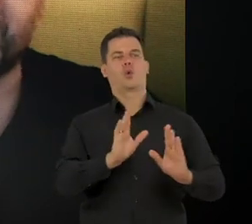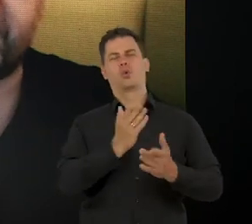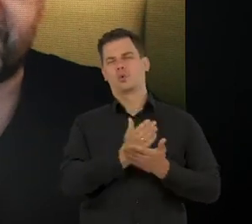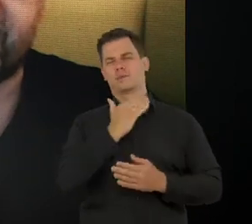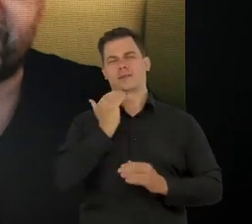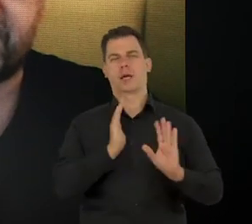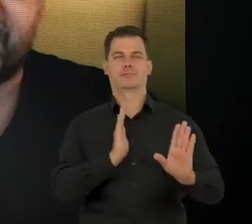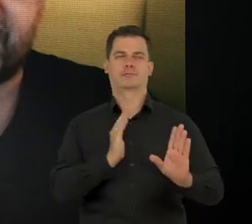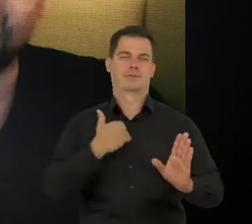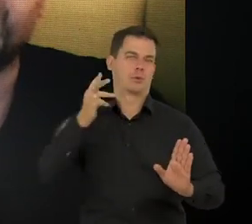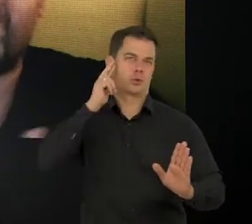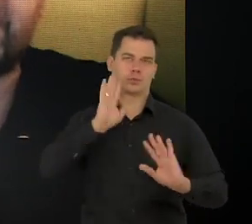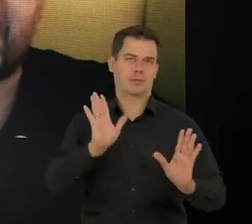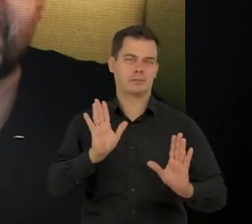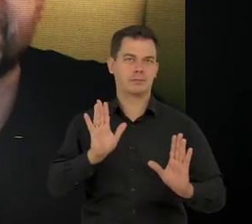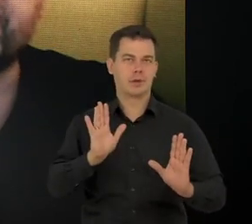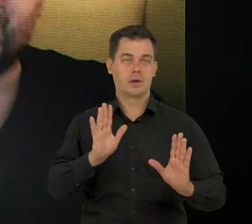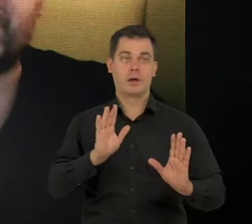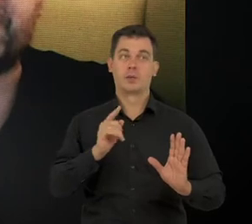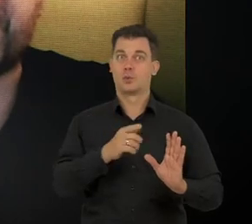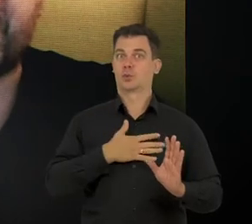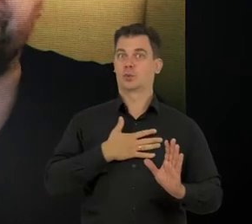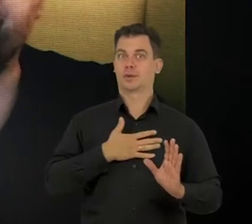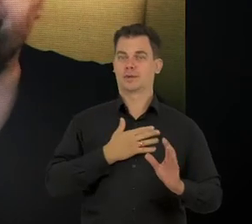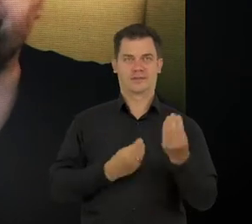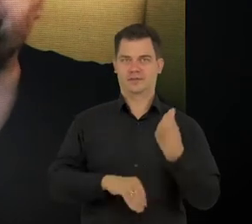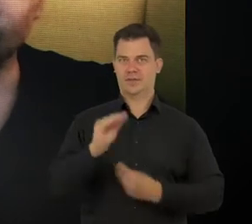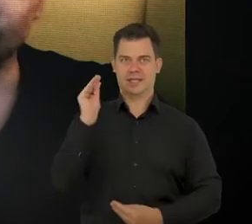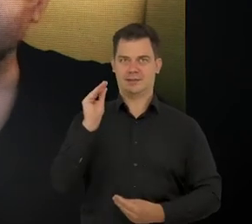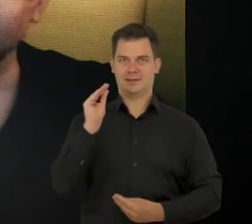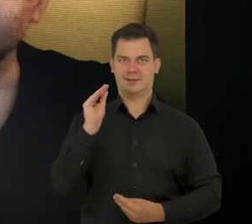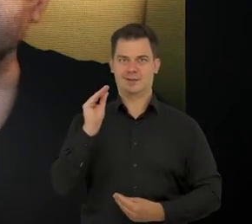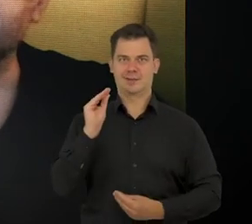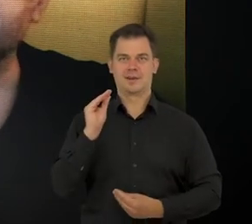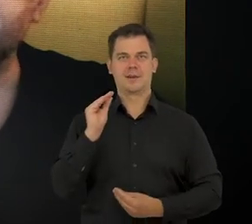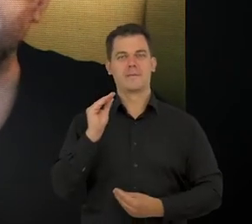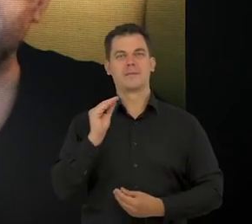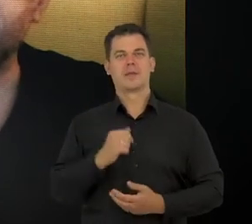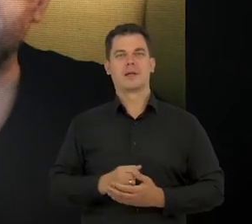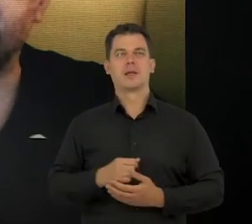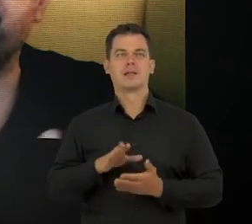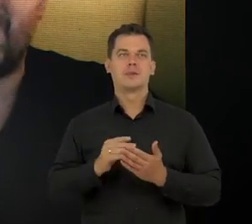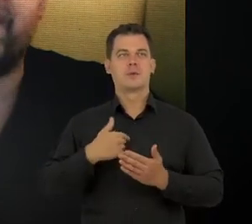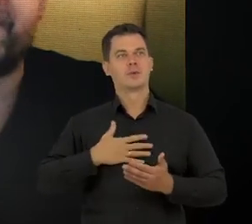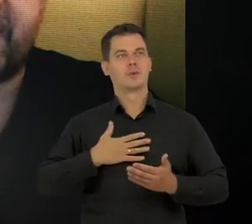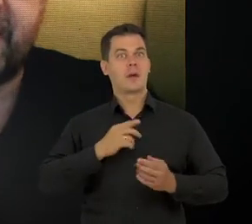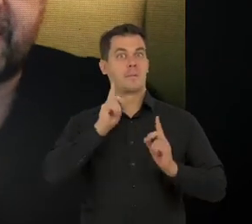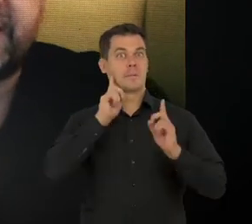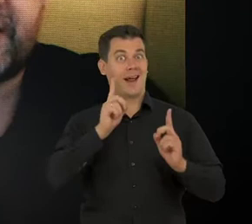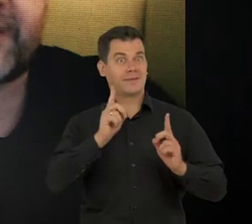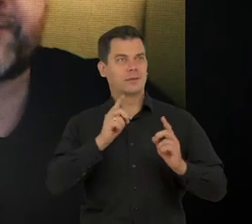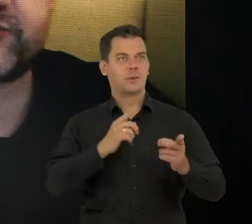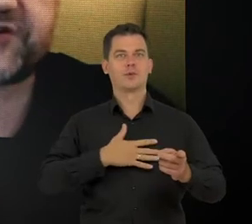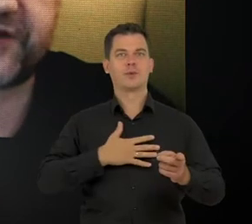I dochodzą do takiego wyjaśnienia. I dużo bardziej czujemy się rzeczywiście w prawdzie,